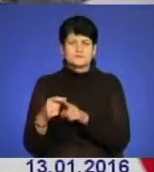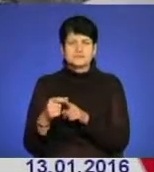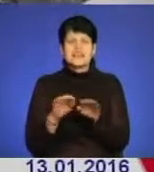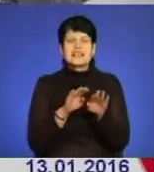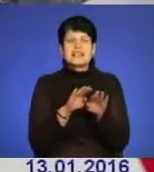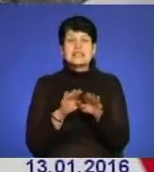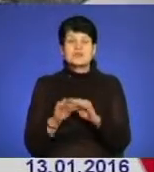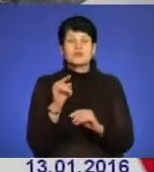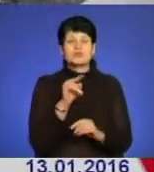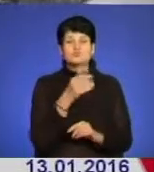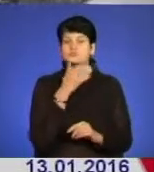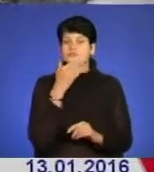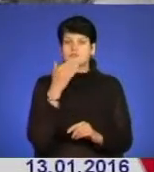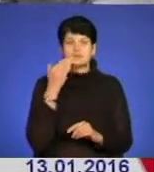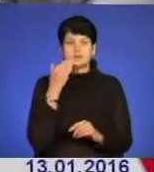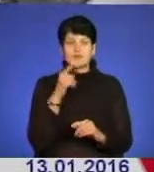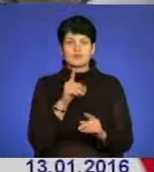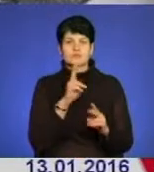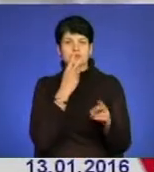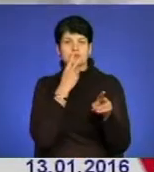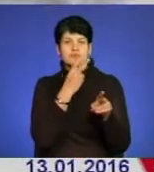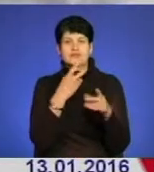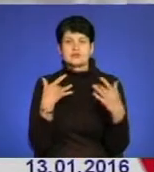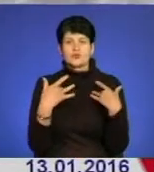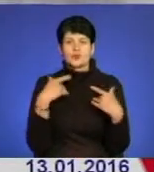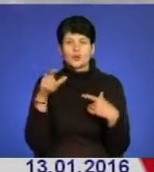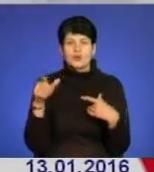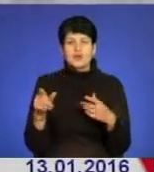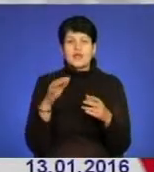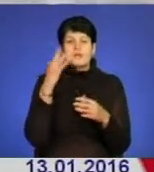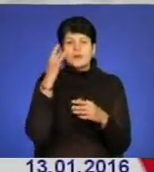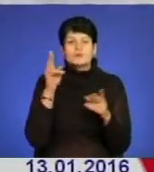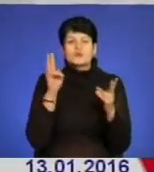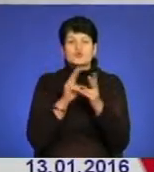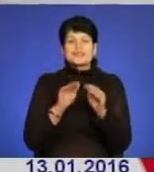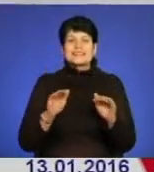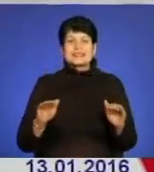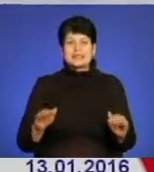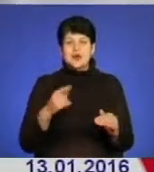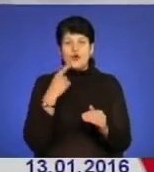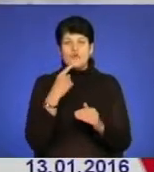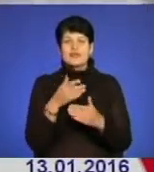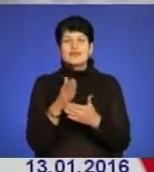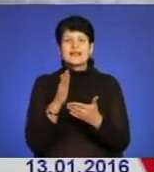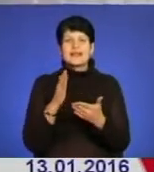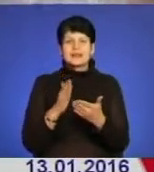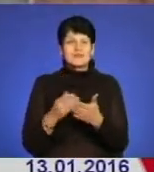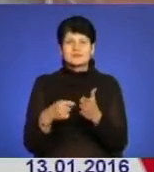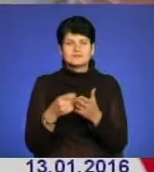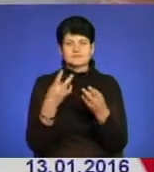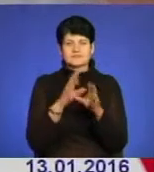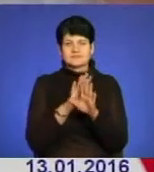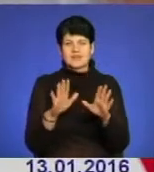Діду Морозу нема. На нього рівняються актори і мріють про зустріч діти. А сам Беспалько каже, хлібом його не годуй.